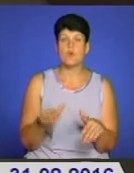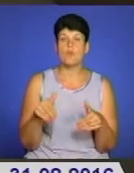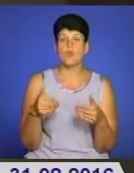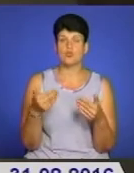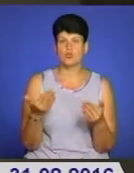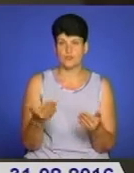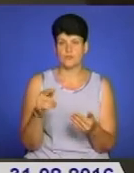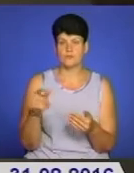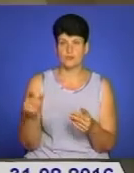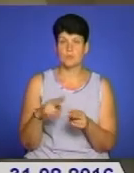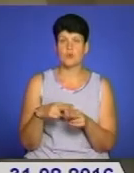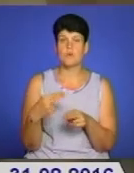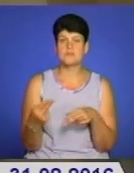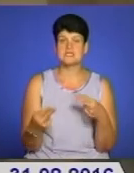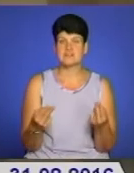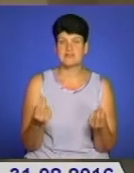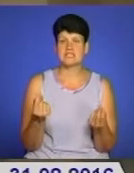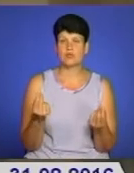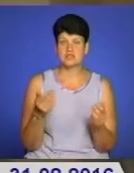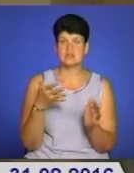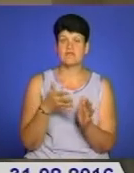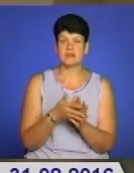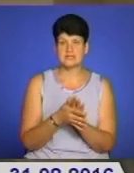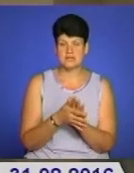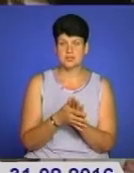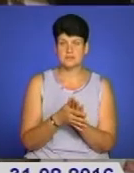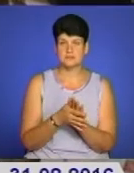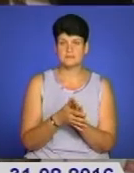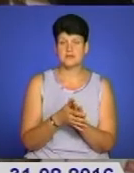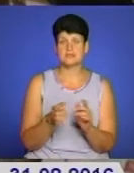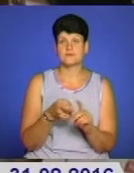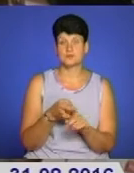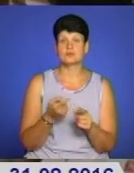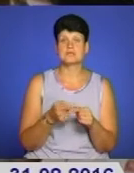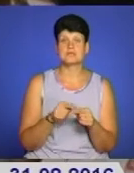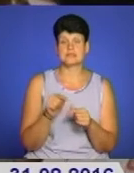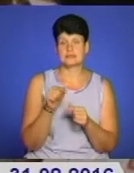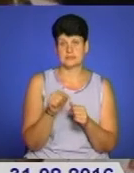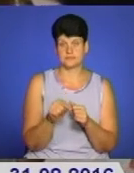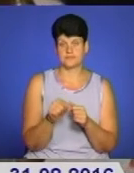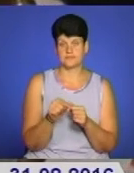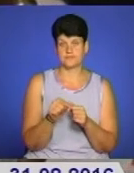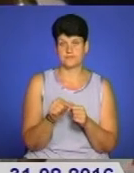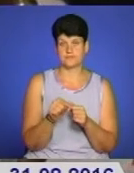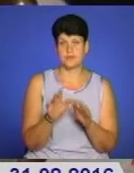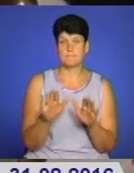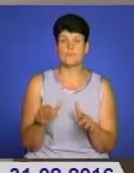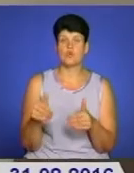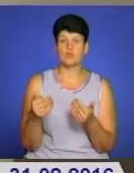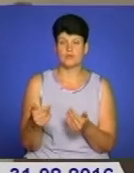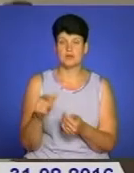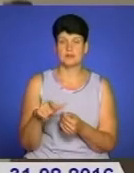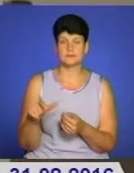компенсувати кошти витрачені в дані бати. І під приводом цього вона пропонувала